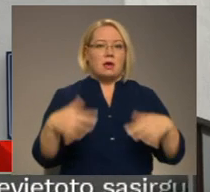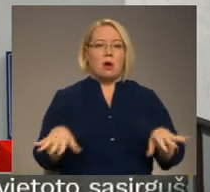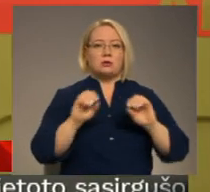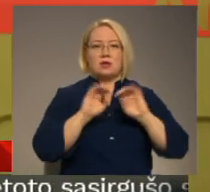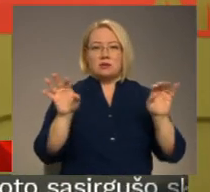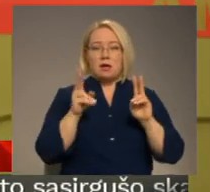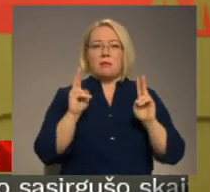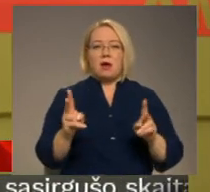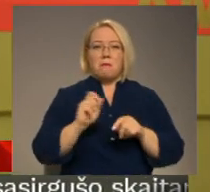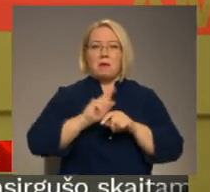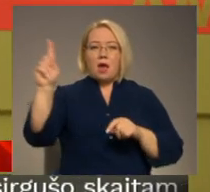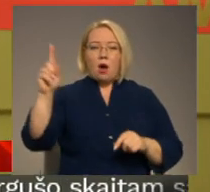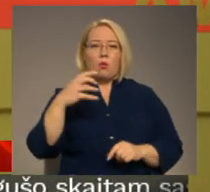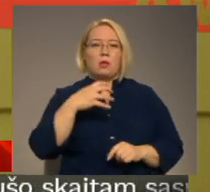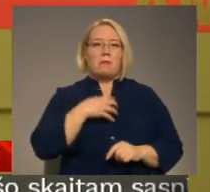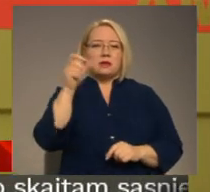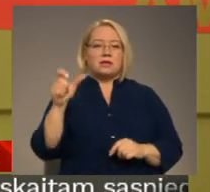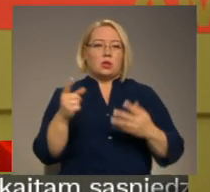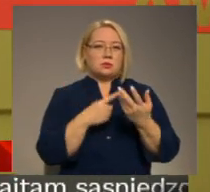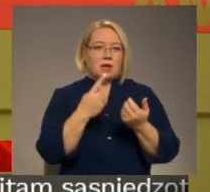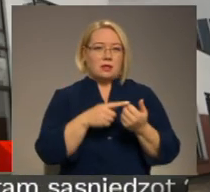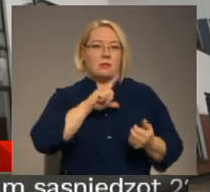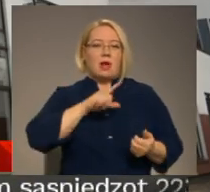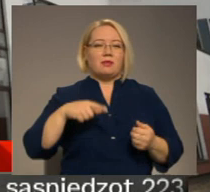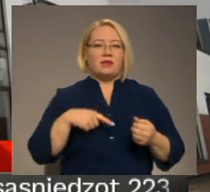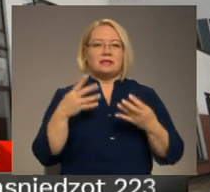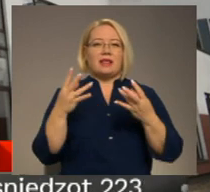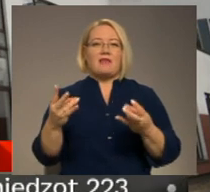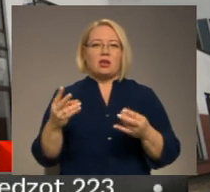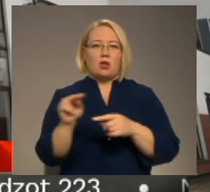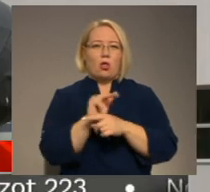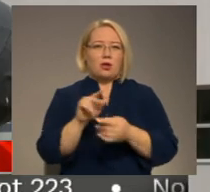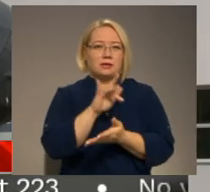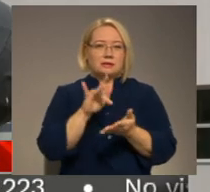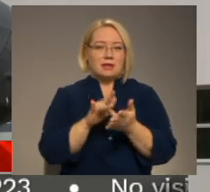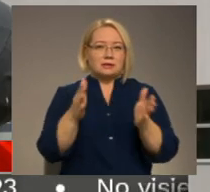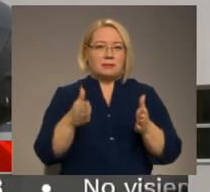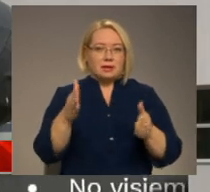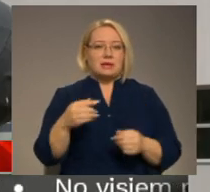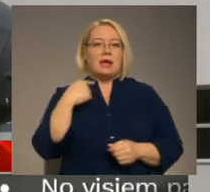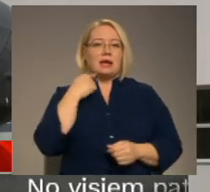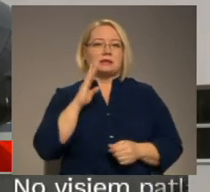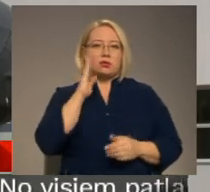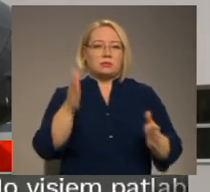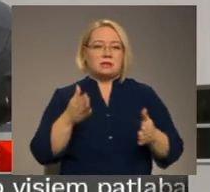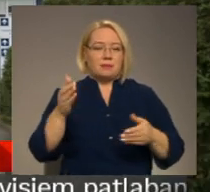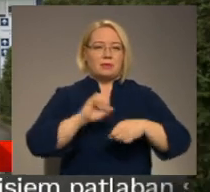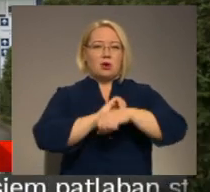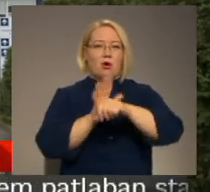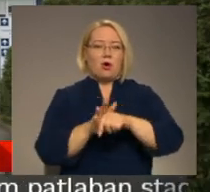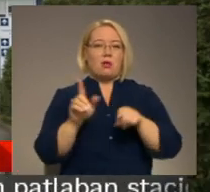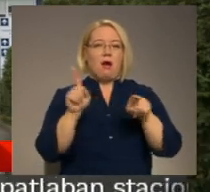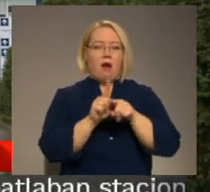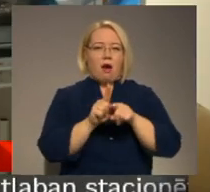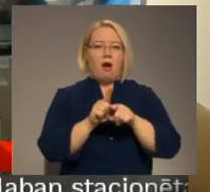pieaugot pacientu skaitam Latvijas infektoloģijas centra stacionārā Rīgas Austrum slimnīca COVID-19 pacientus izvietojus arī